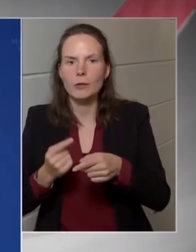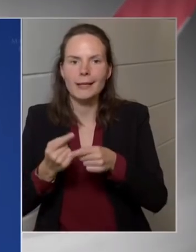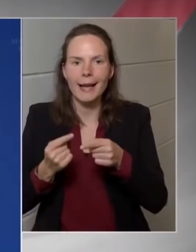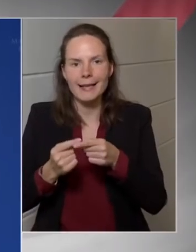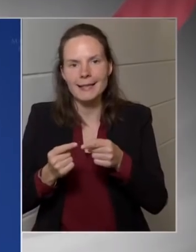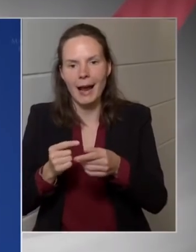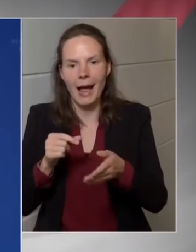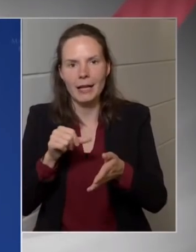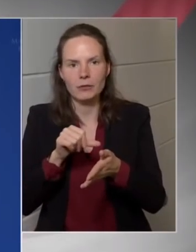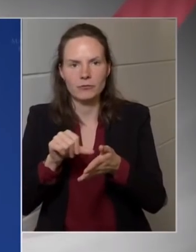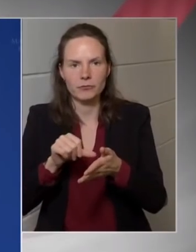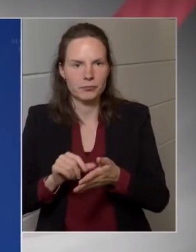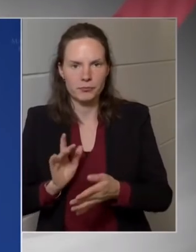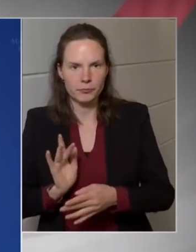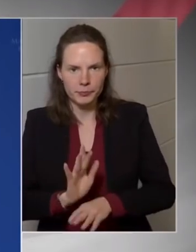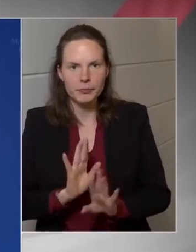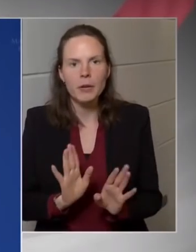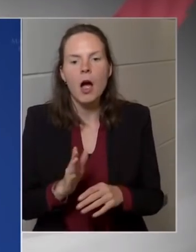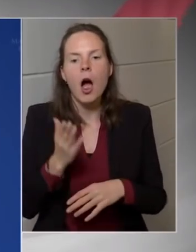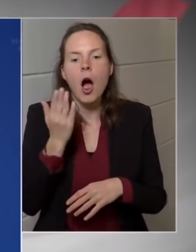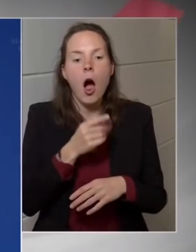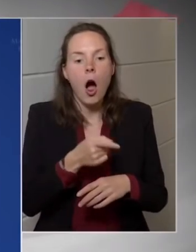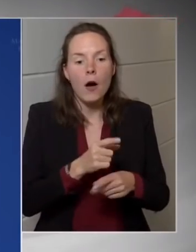akkor a köztársasági elnök köteles aláírni.